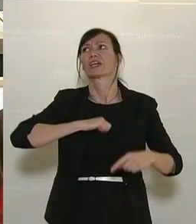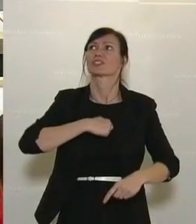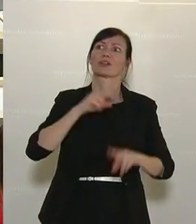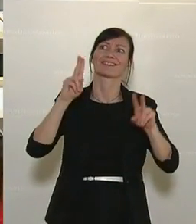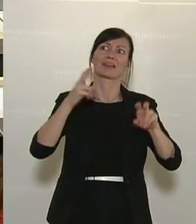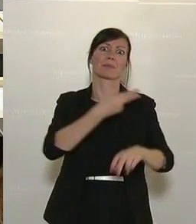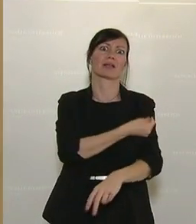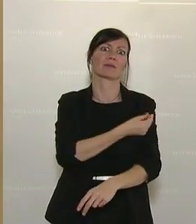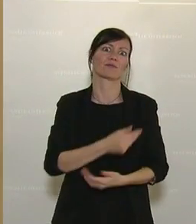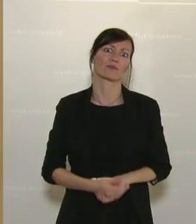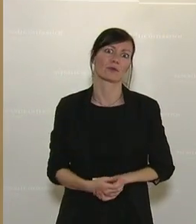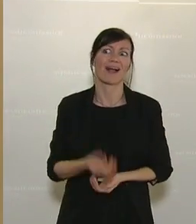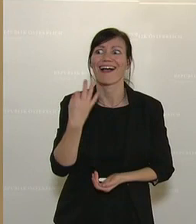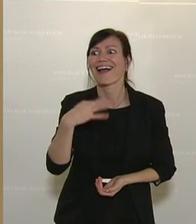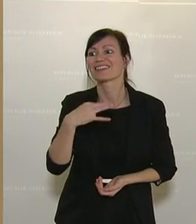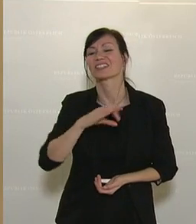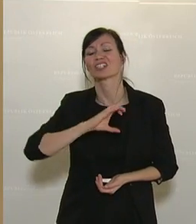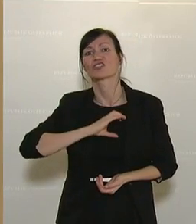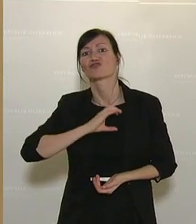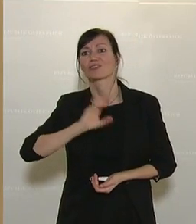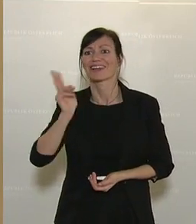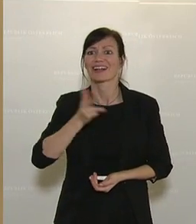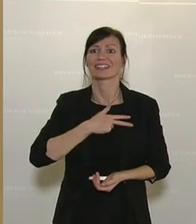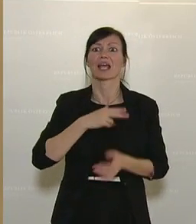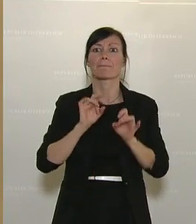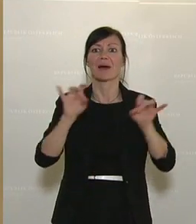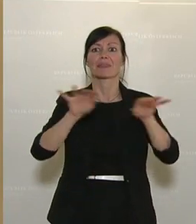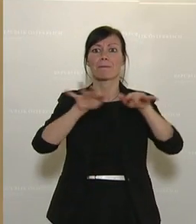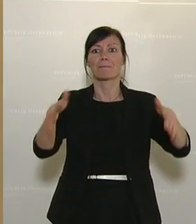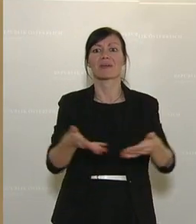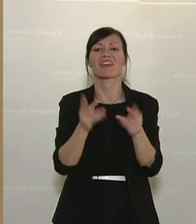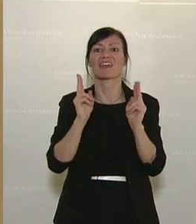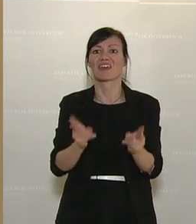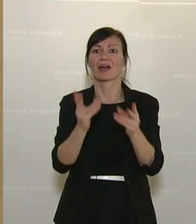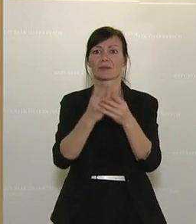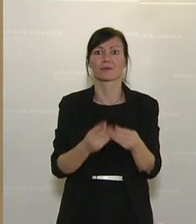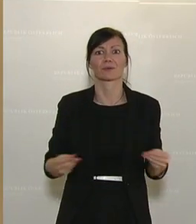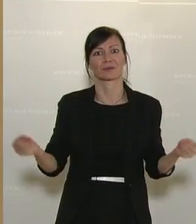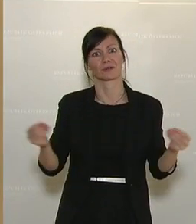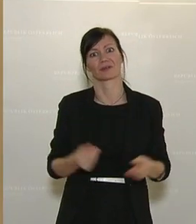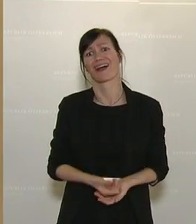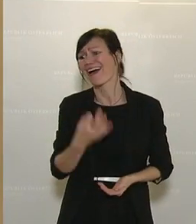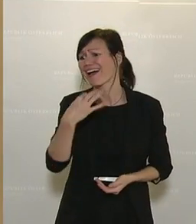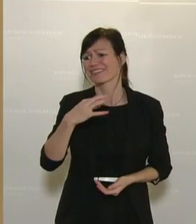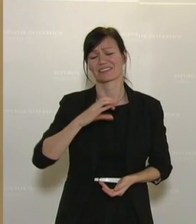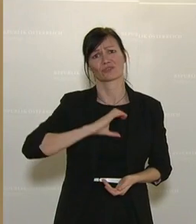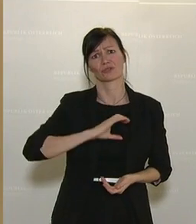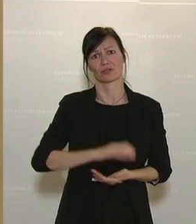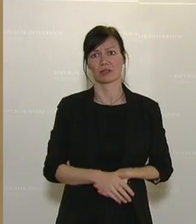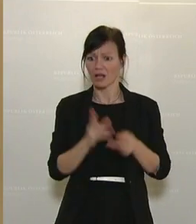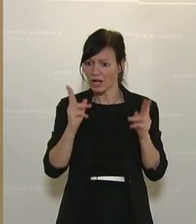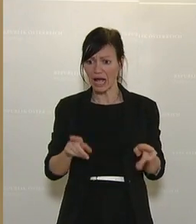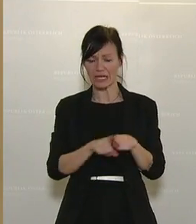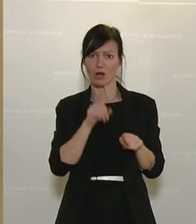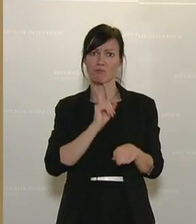Es ist die einzig realistische Chance, um die Pandemie tatsächlich zu bekämpfen. Und können wir nicht auch ein bisschen stolz